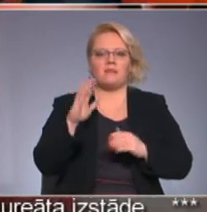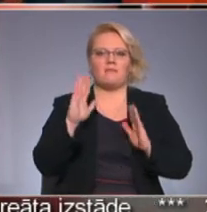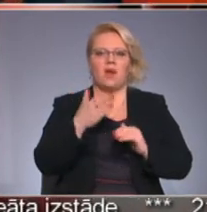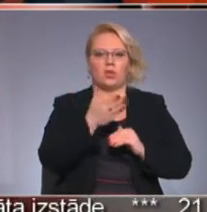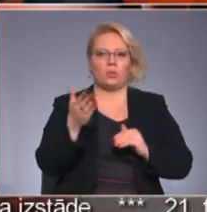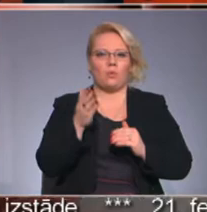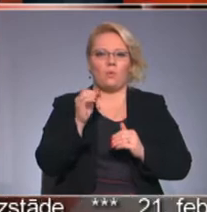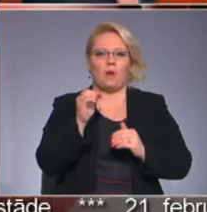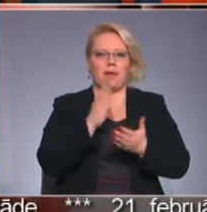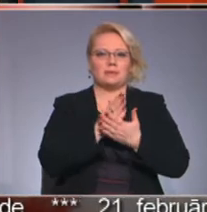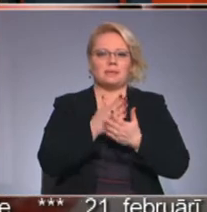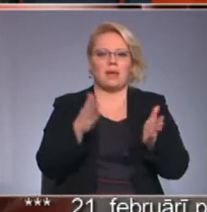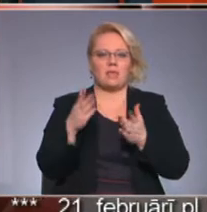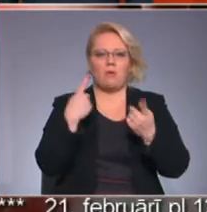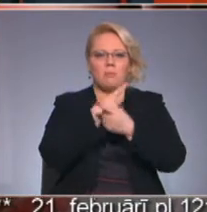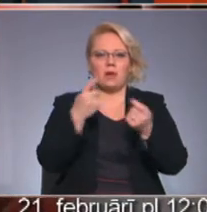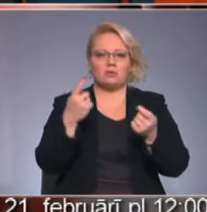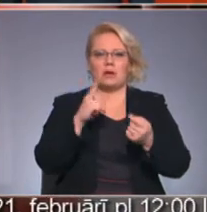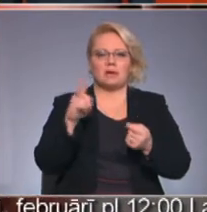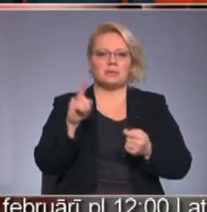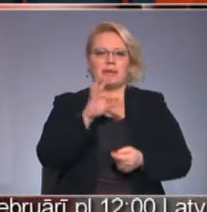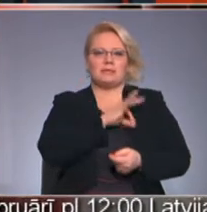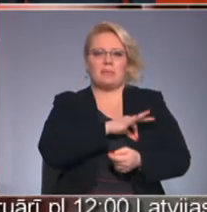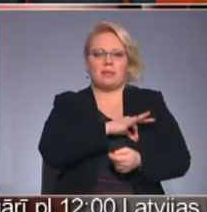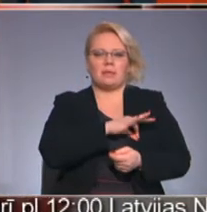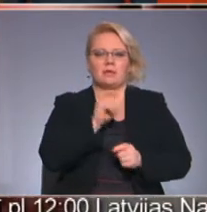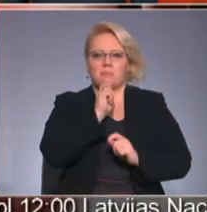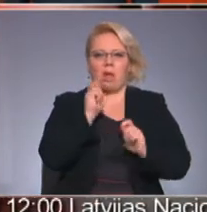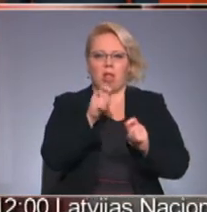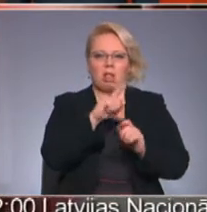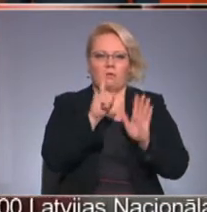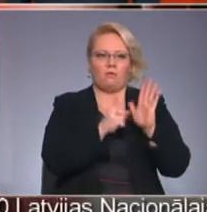esi gatavi paziņot mums, kurš mākslinieks žūriesprāti ir izpelnījies purvišu balvu.